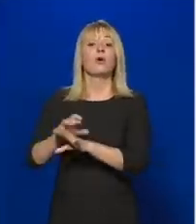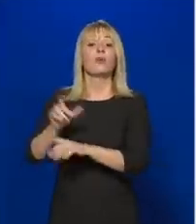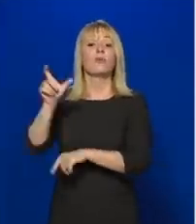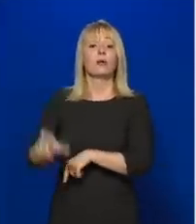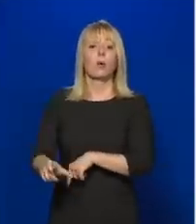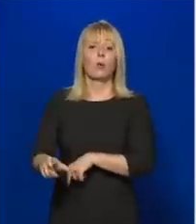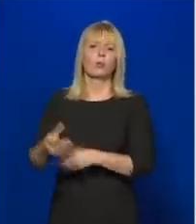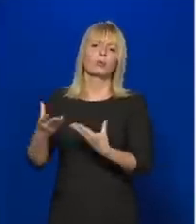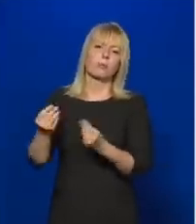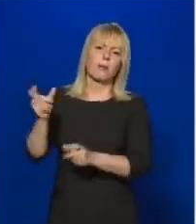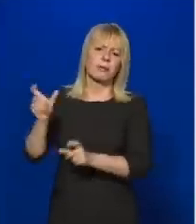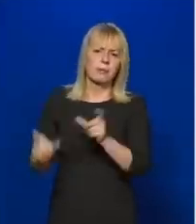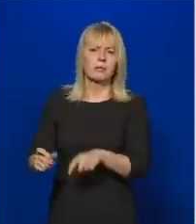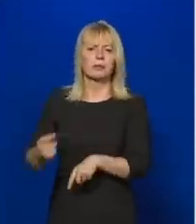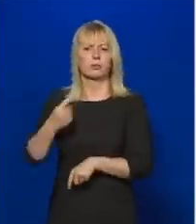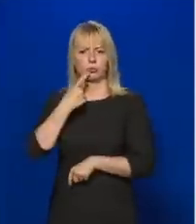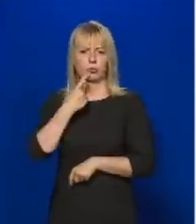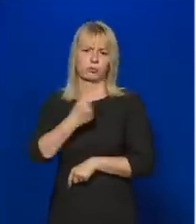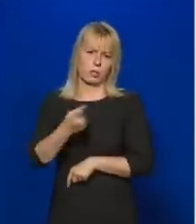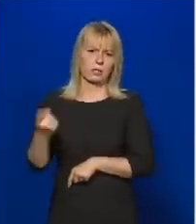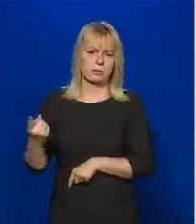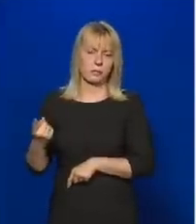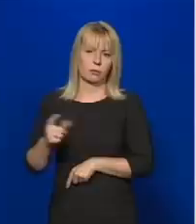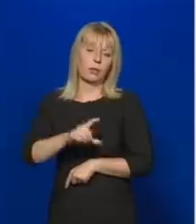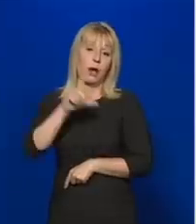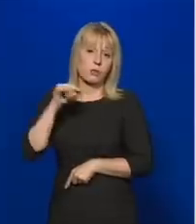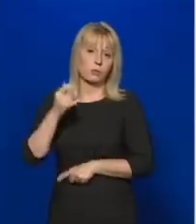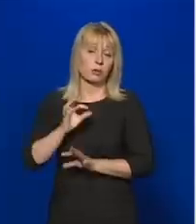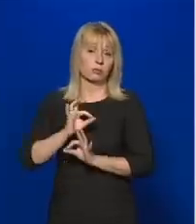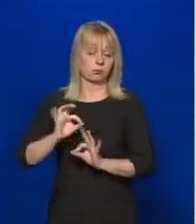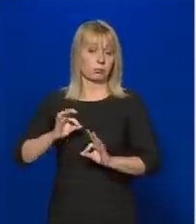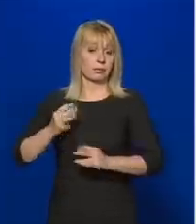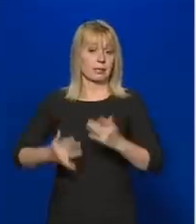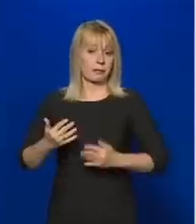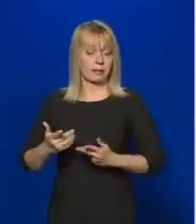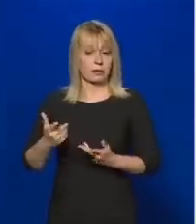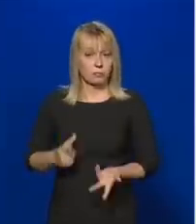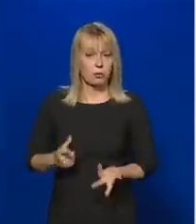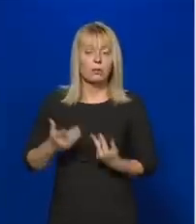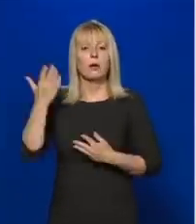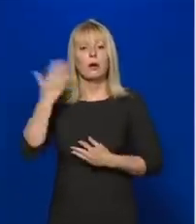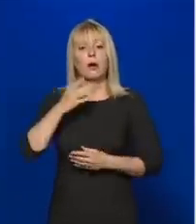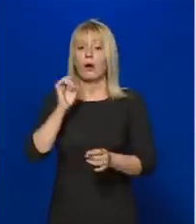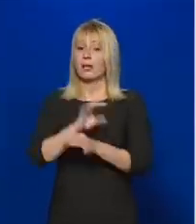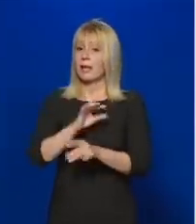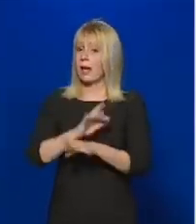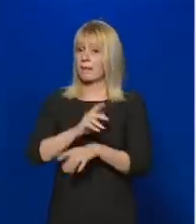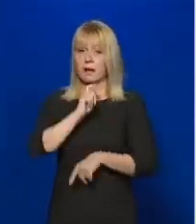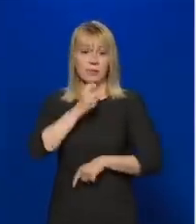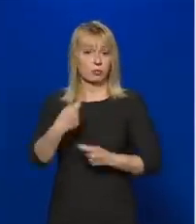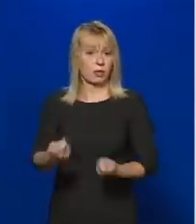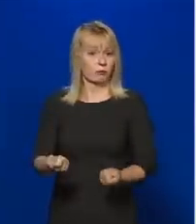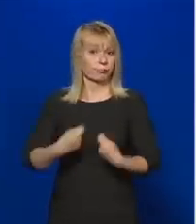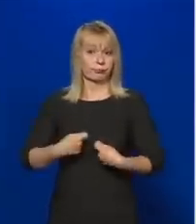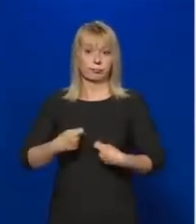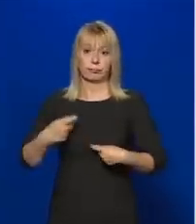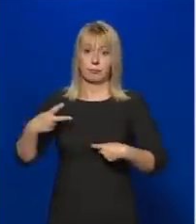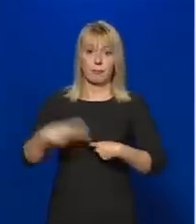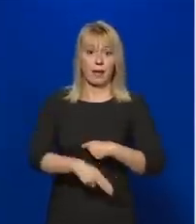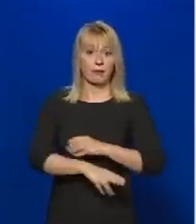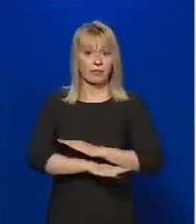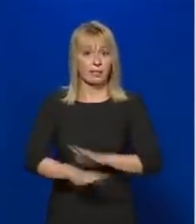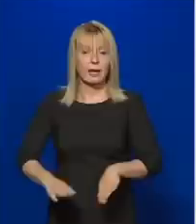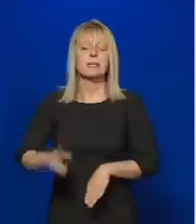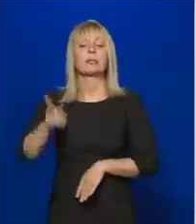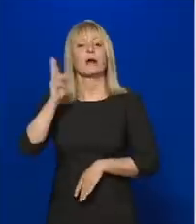matematikusok, és ez azóta is egy helyes számítás, hogyha a járványt nem sikerül megfékezni, akkor a legrosszabb